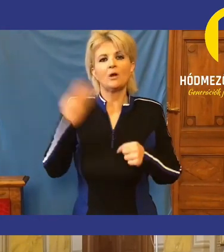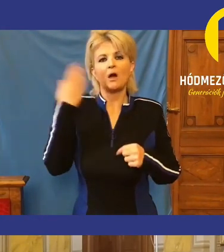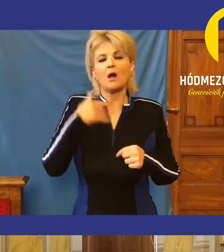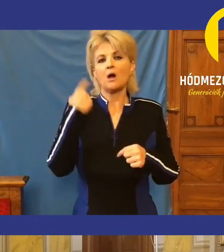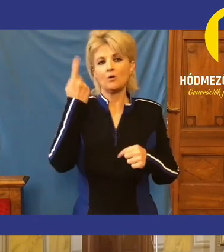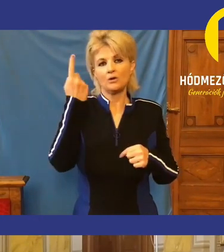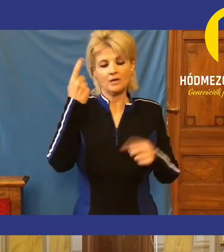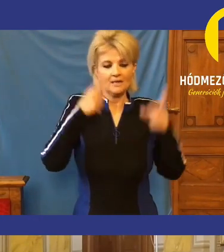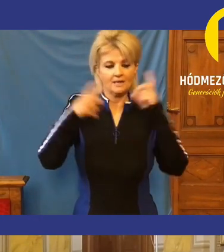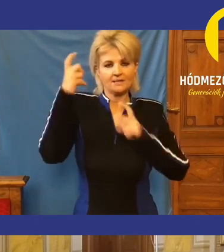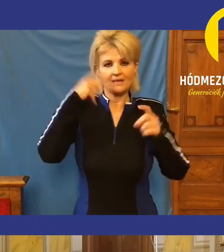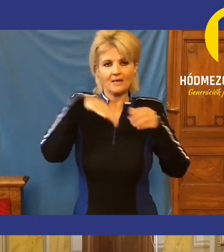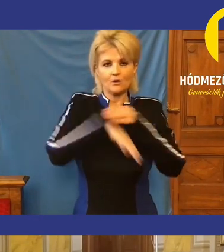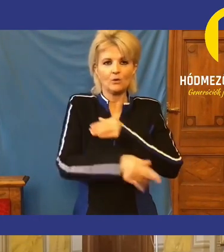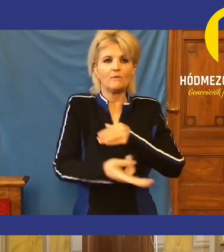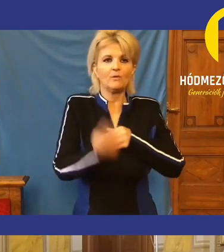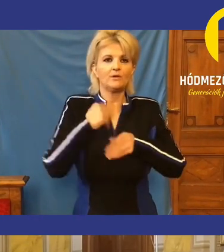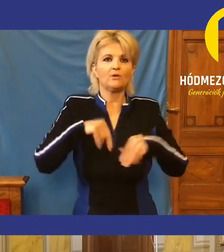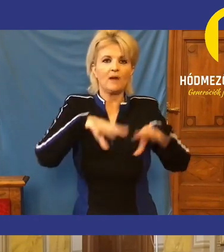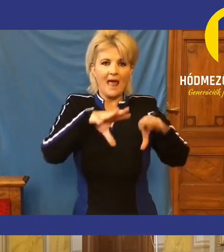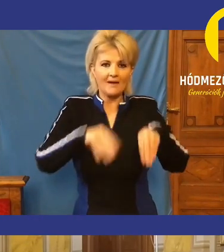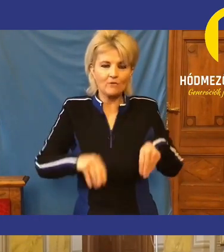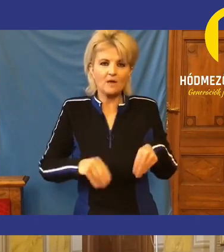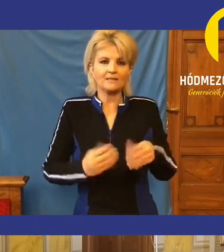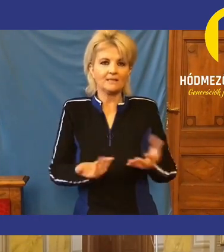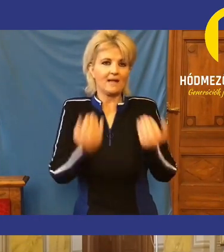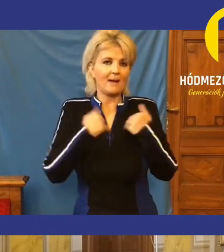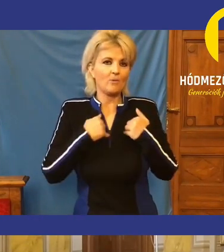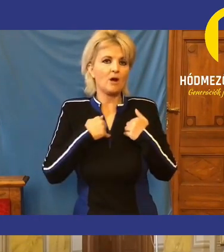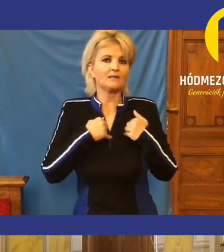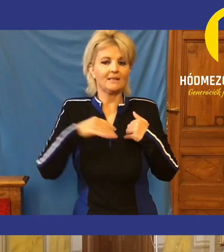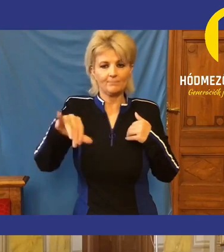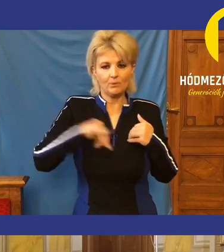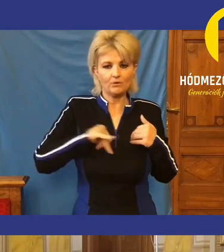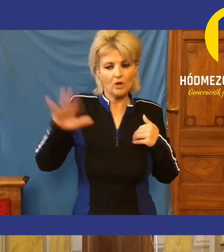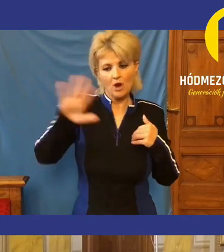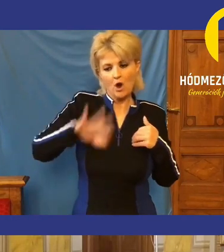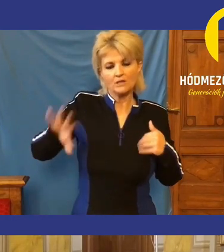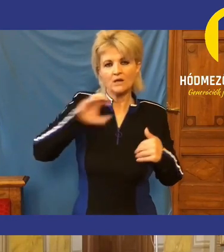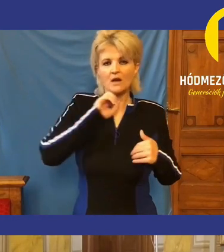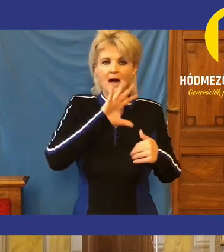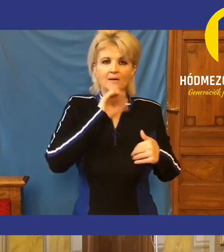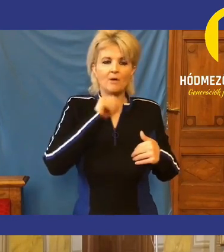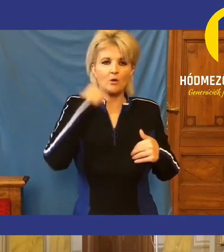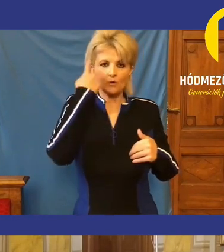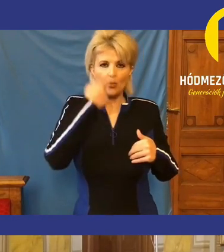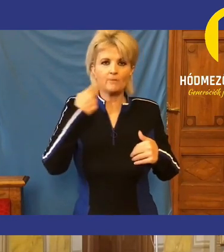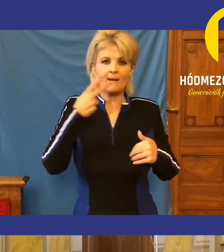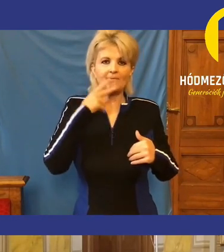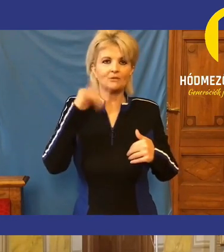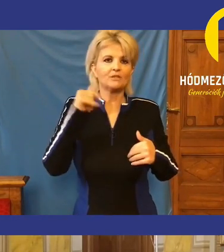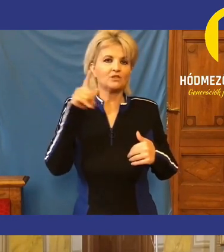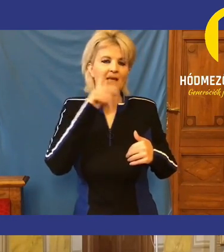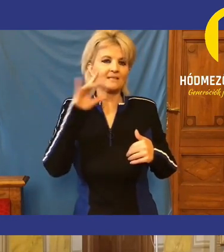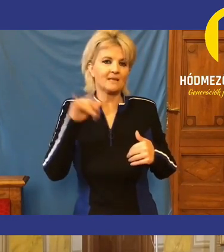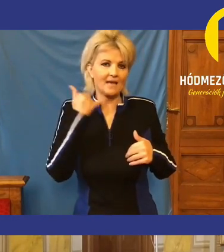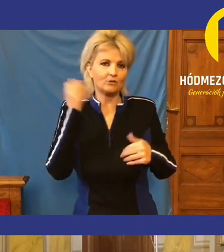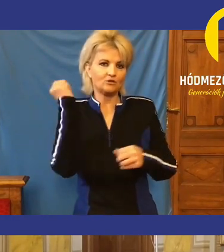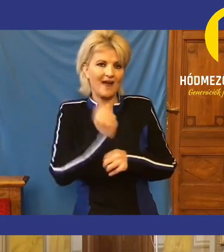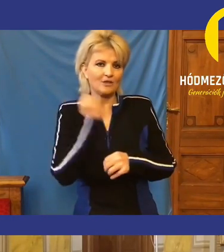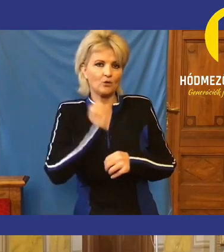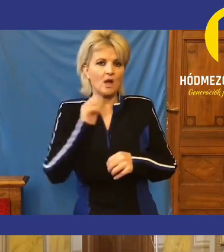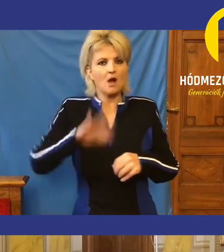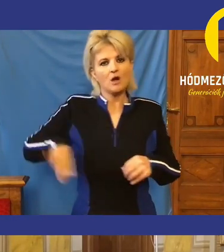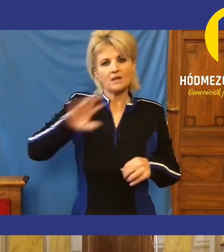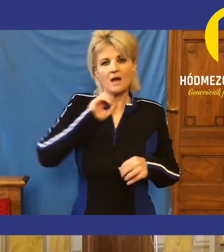külföldi magyaroktól elfogadni támogatást, az bűncselekmény, az hazuárulás, akkor ön igenis Orbán Viktor meg Lázár Jánost vádolja hazuárulással.